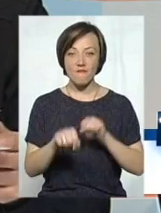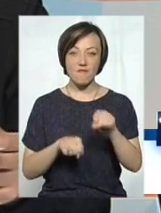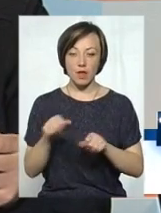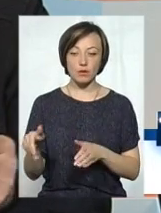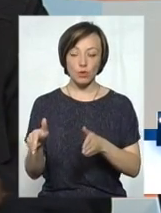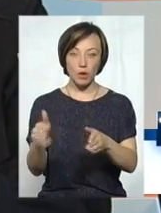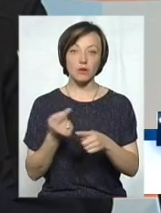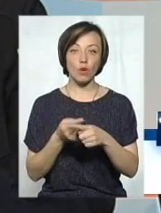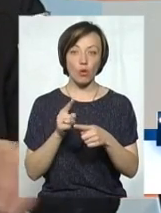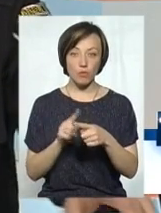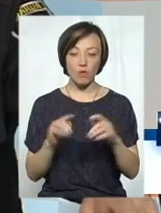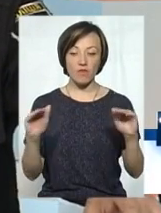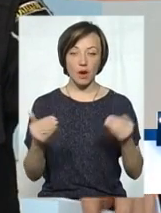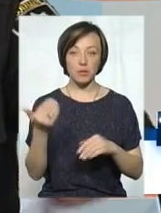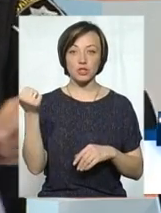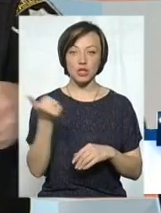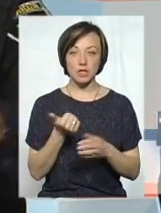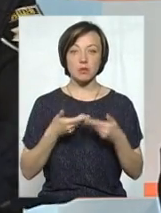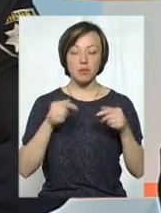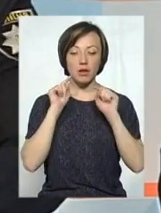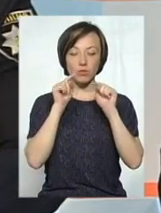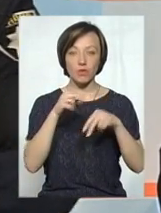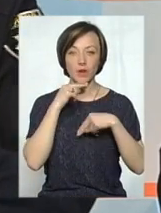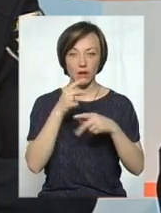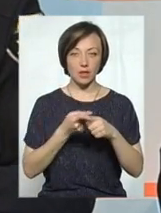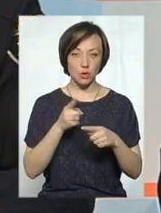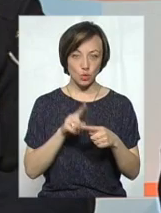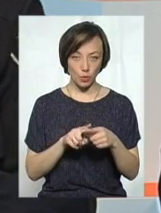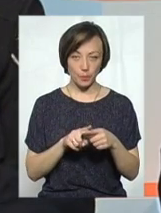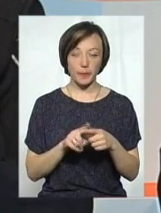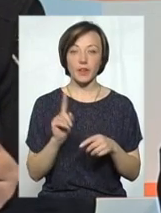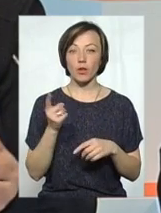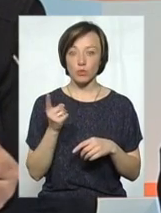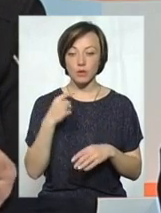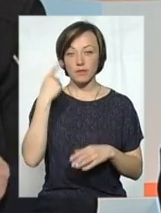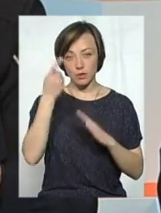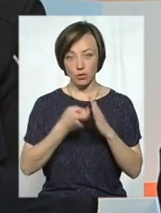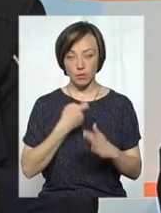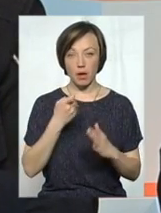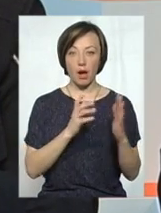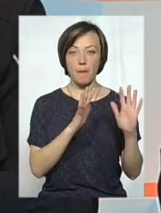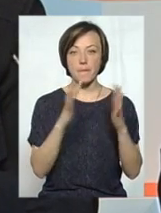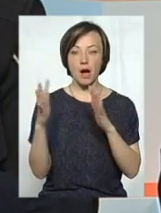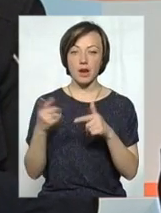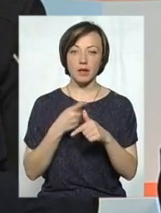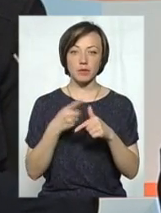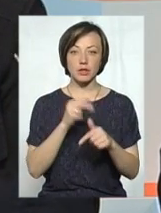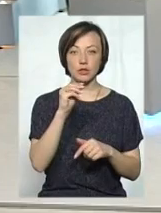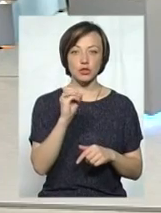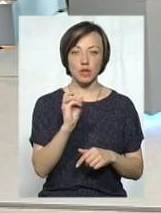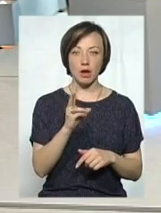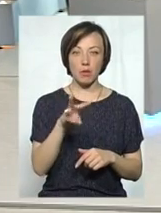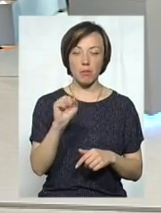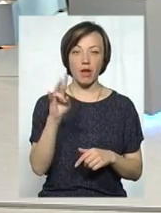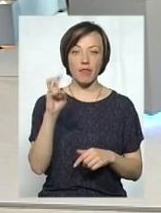рамках тижня безпеки дорожнього руху ми акцентували ще на цьому увагу, тому що, як відомо, у парк імені Чекмана побудована у нас нарешті